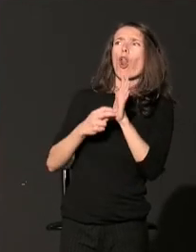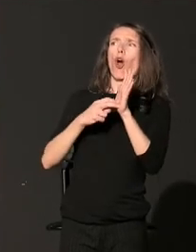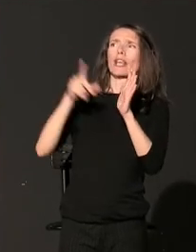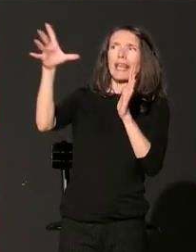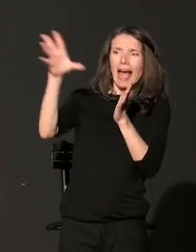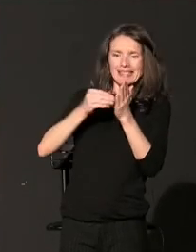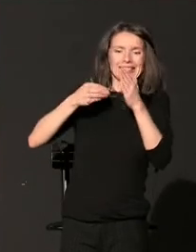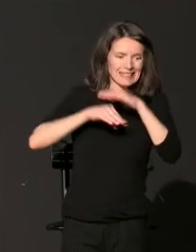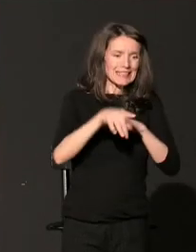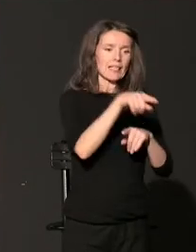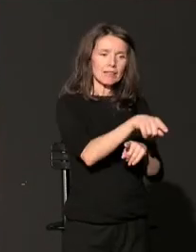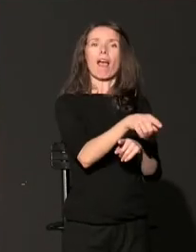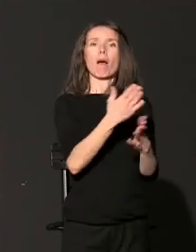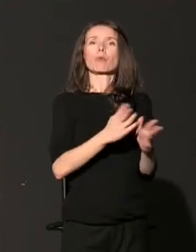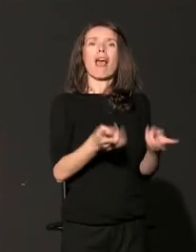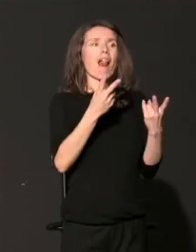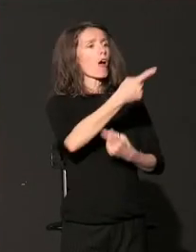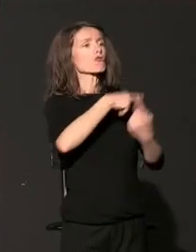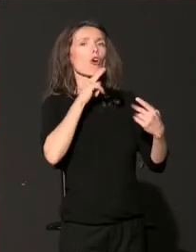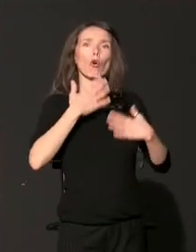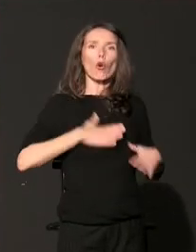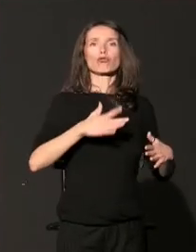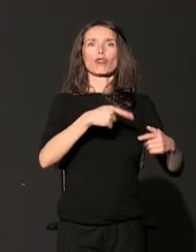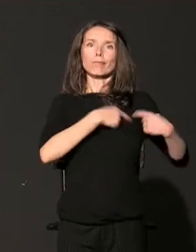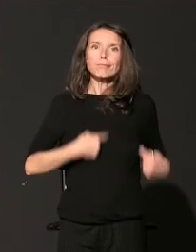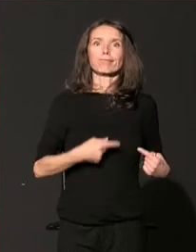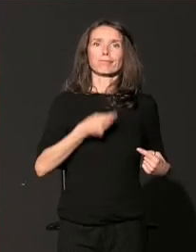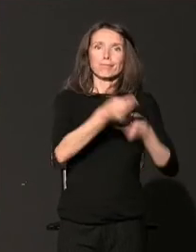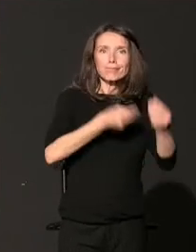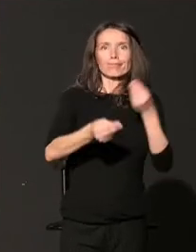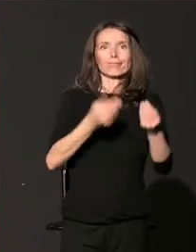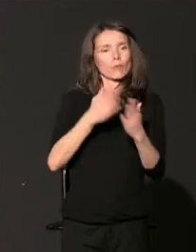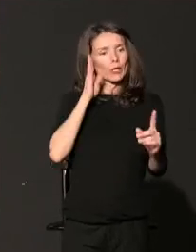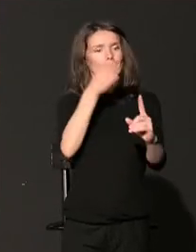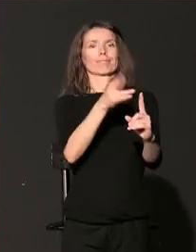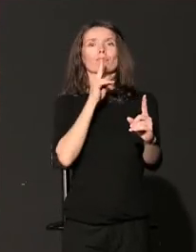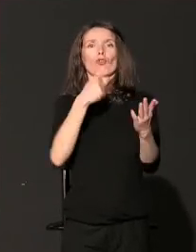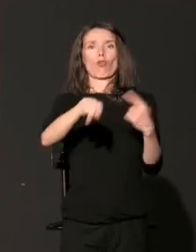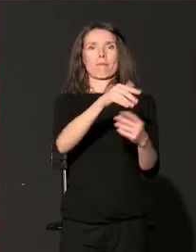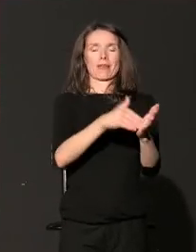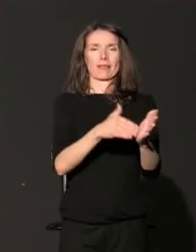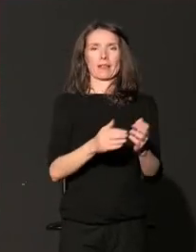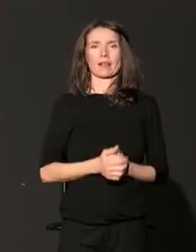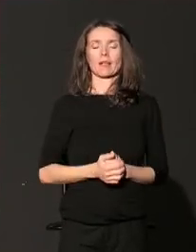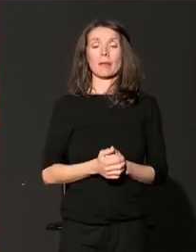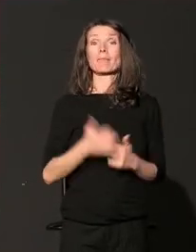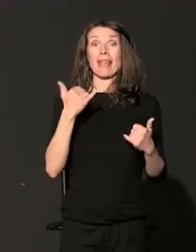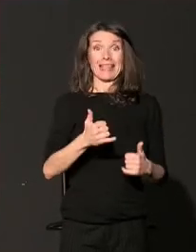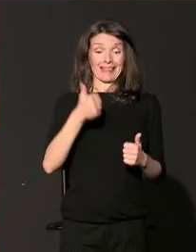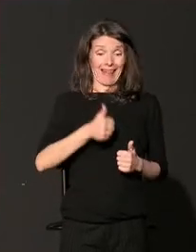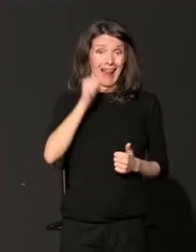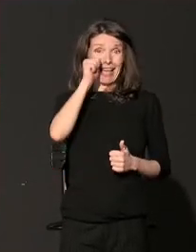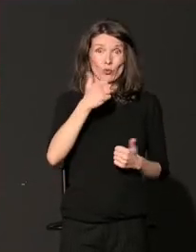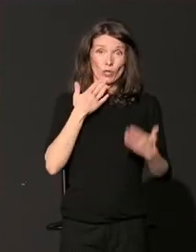učini jednostavnijim i ciljanim. Tokom ove konferencije s toga razgovarat ćemo kako su se ti pristupi